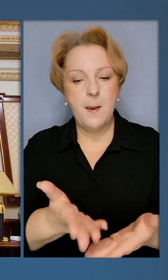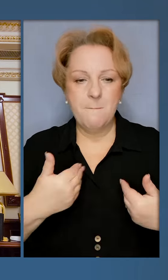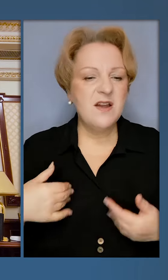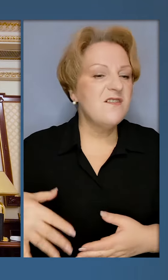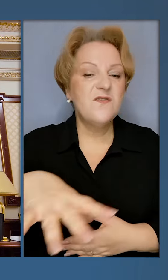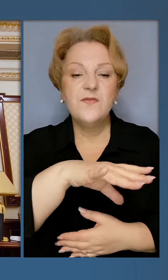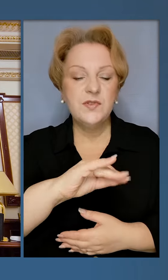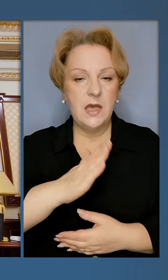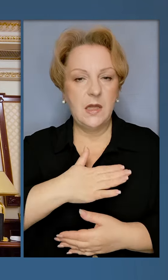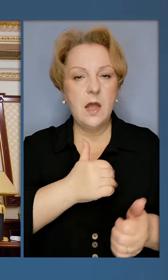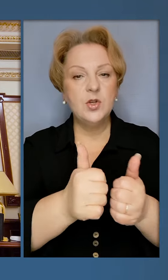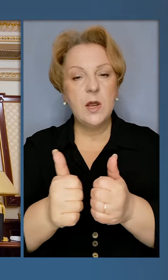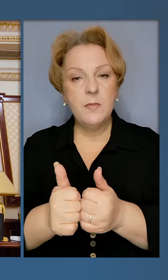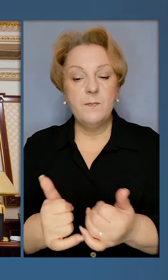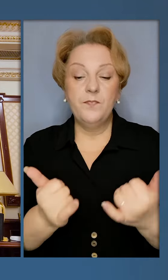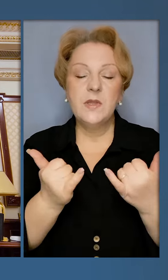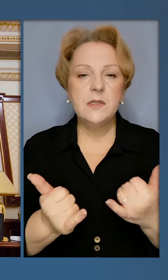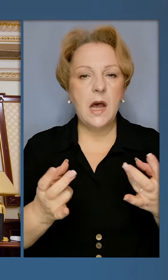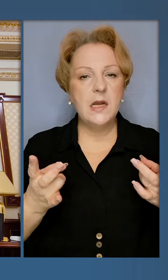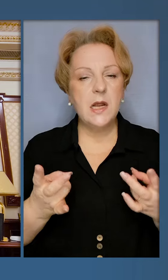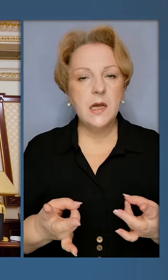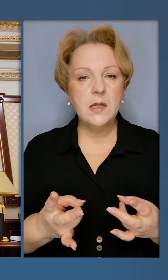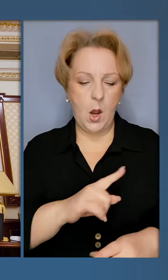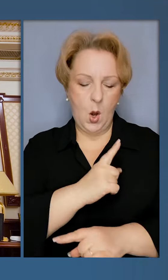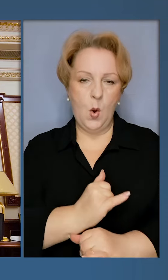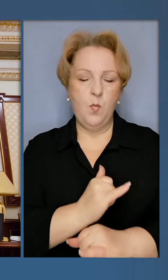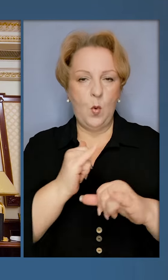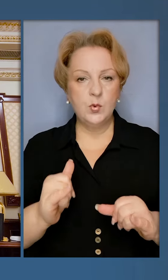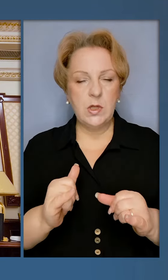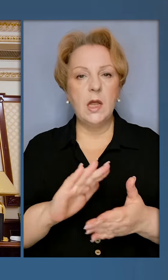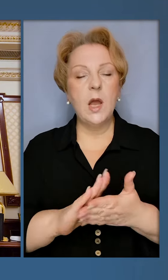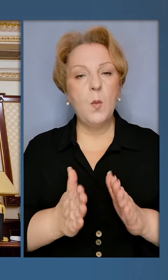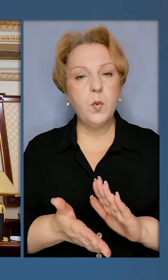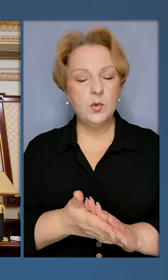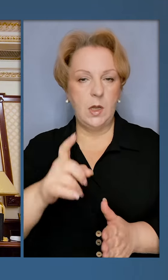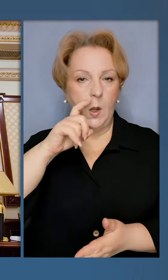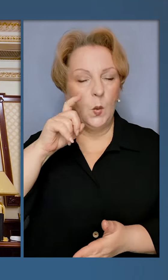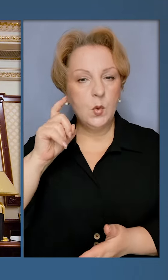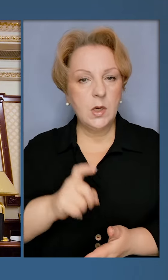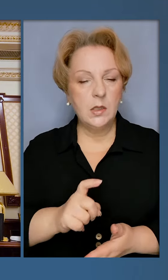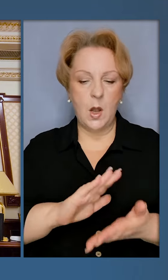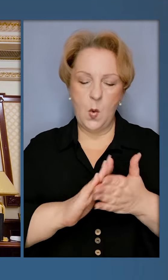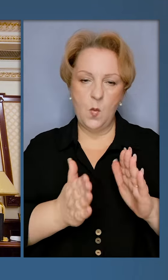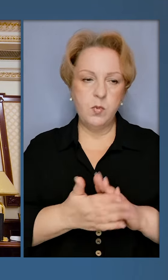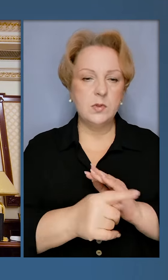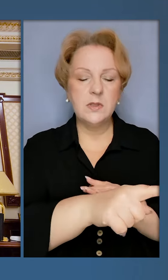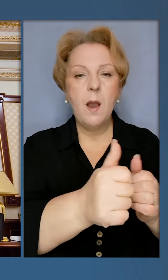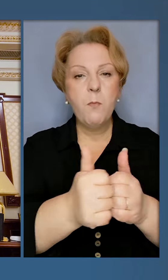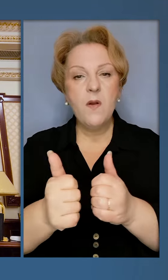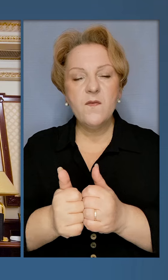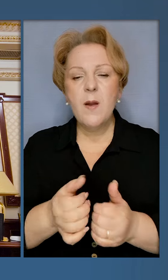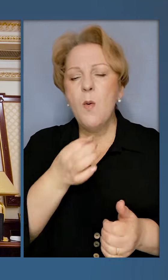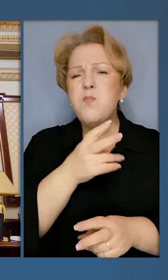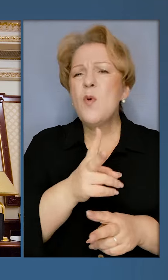Ми і всі наші партнери. Зараз треба посилити позиції. Позиції України. Позиції